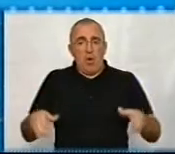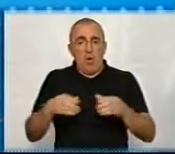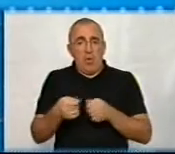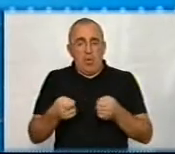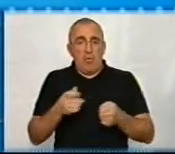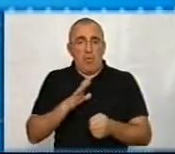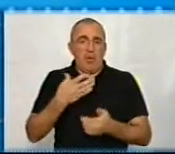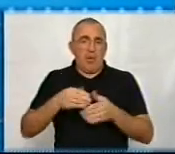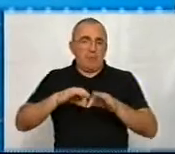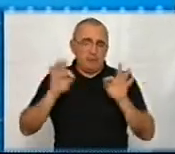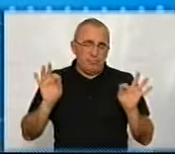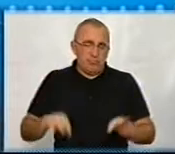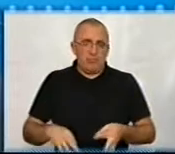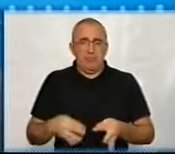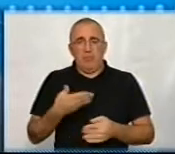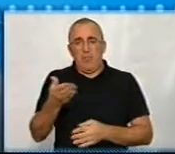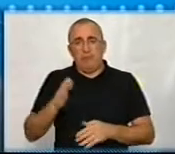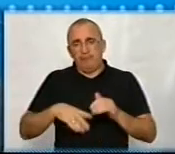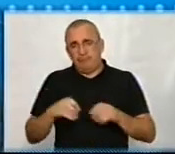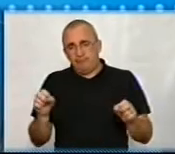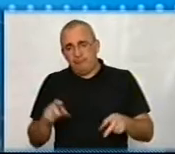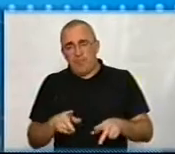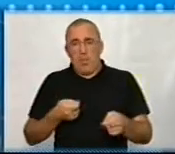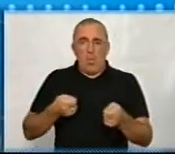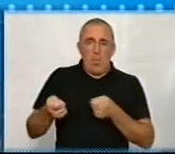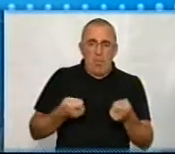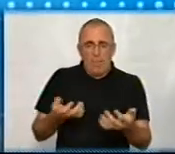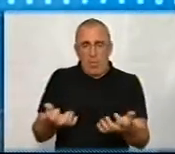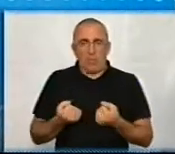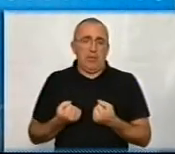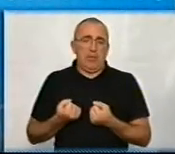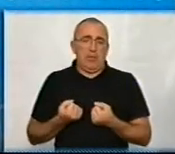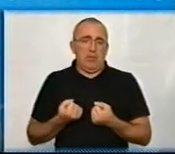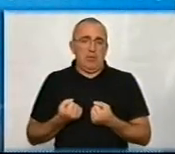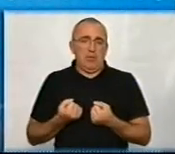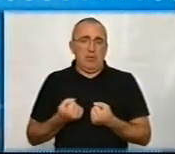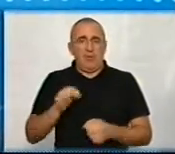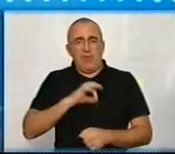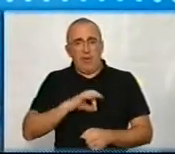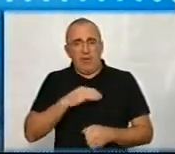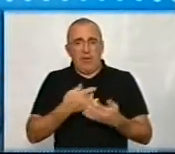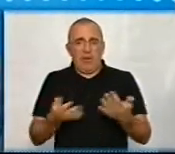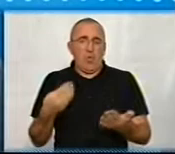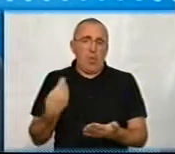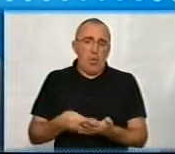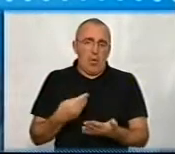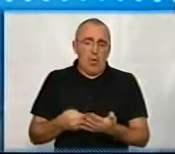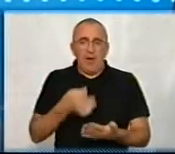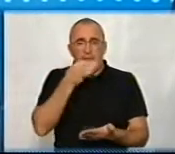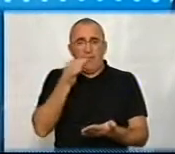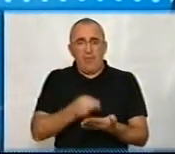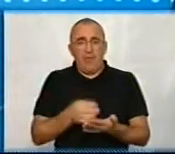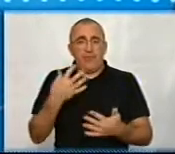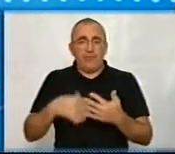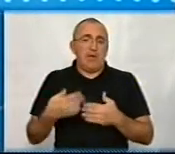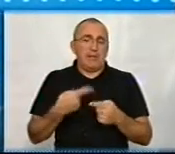вже був певний досвід, певні навички і управління отримали, і використання оцих коштів, відповідальності.